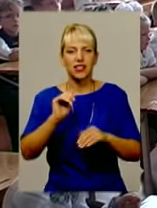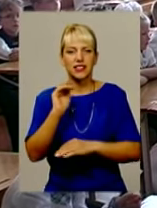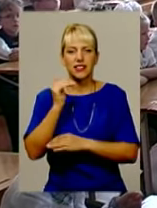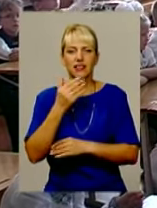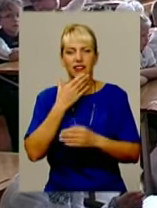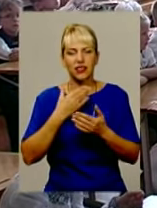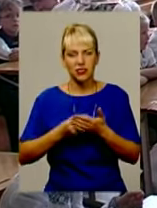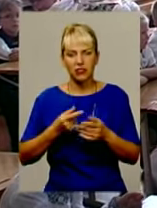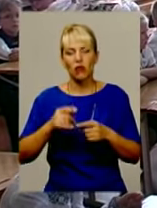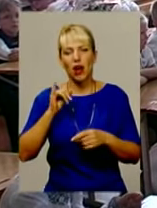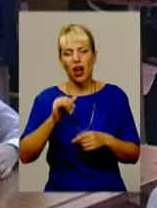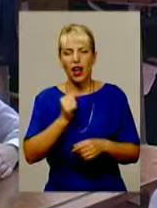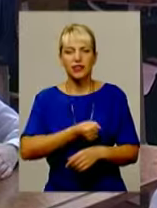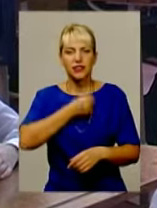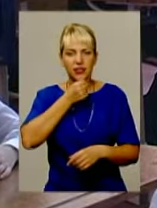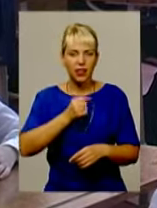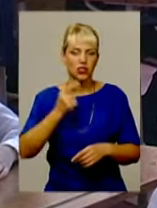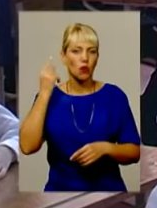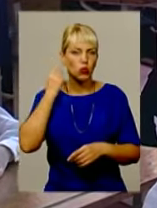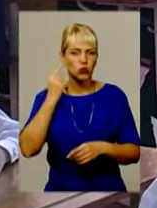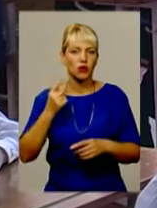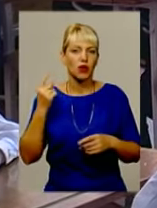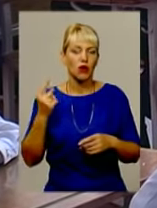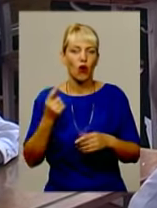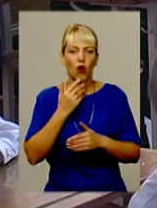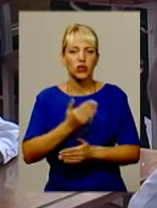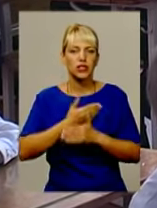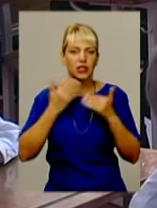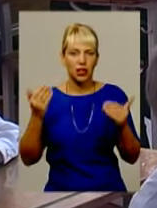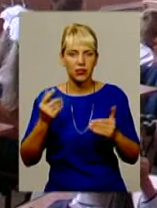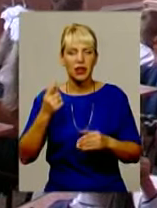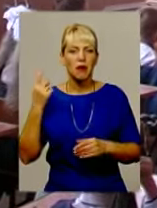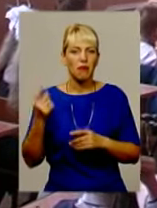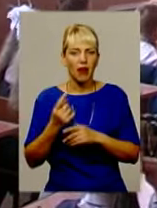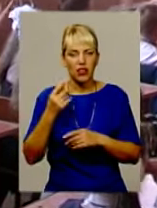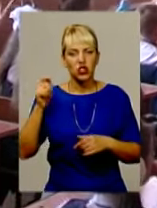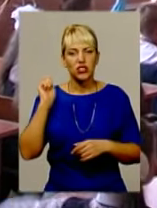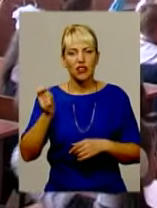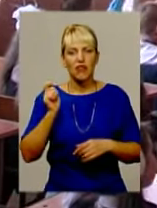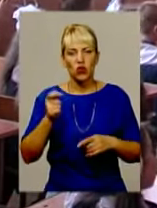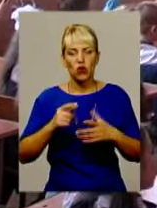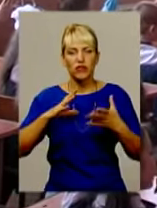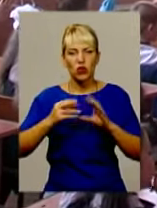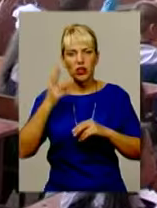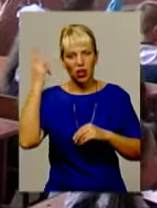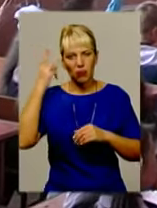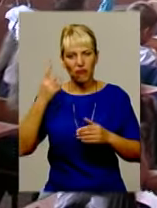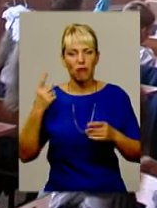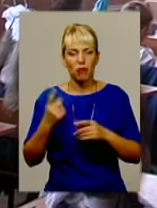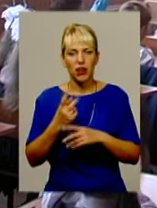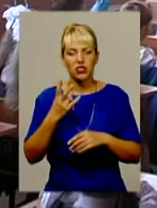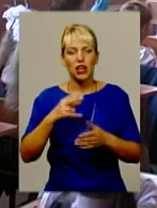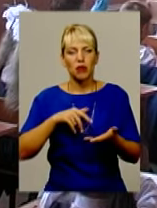А найстарші учні нині почули свій останній перший дзвінок. Загалом на Хмельниччині вперше до школи пішло майже